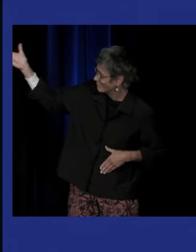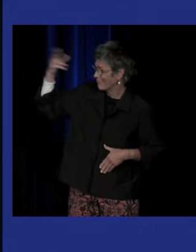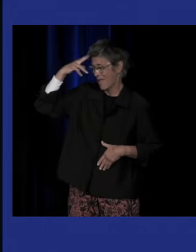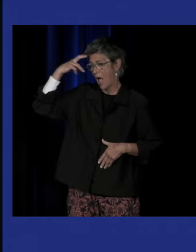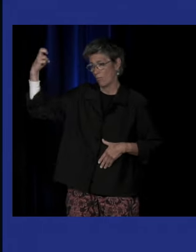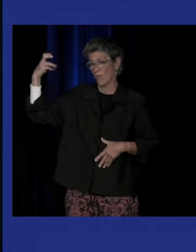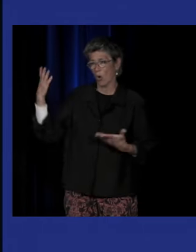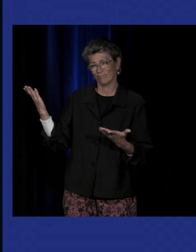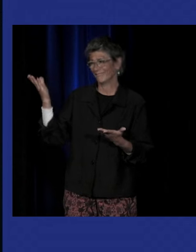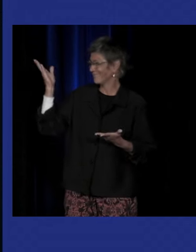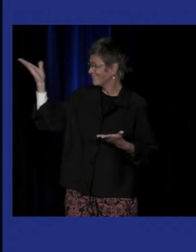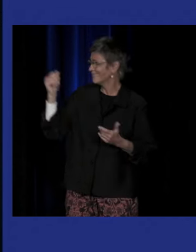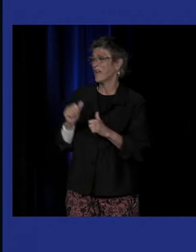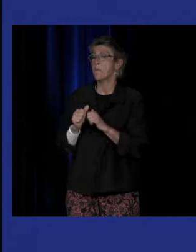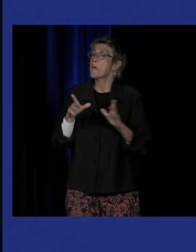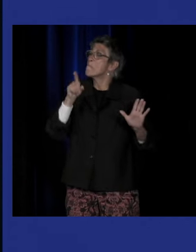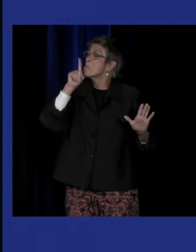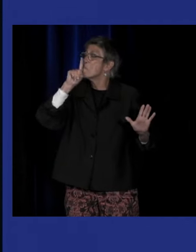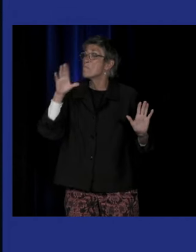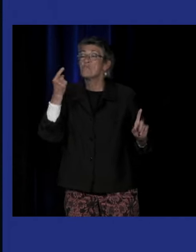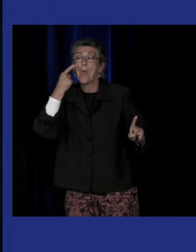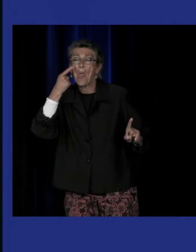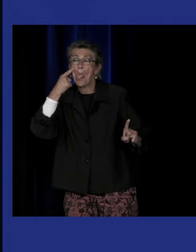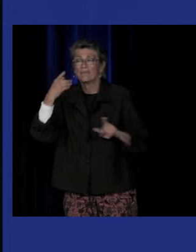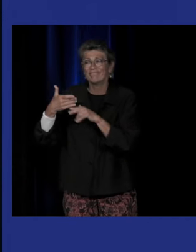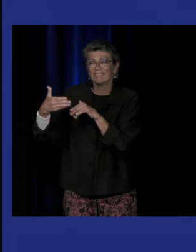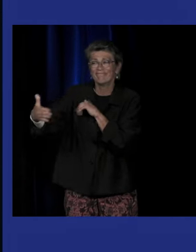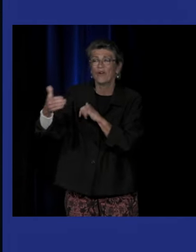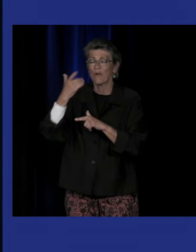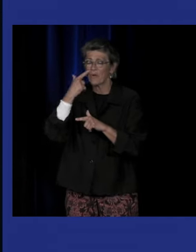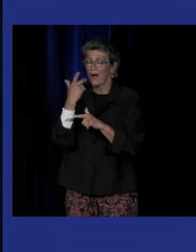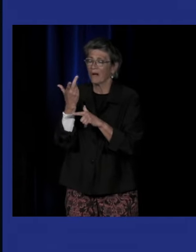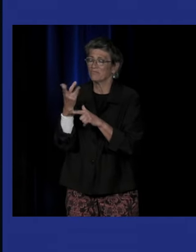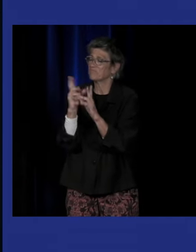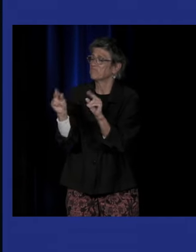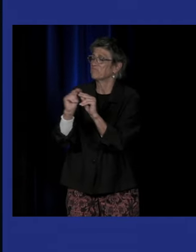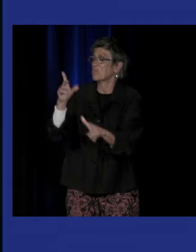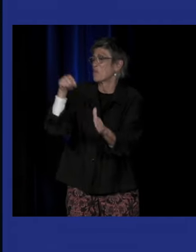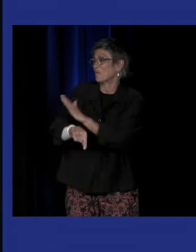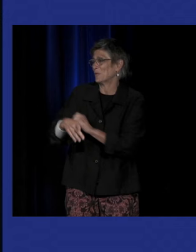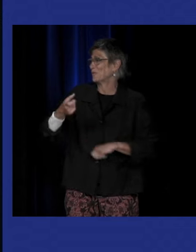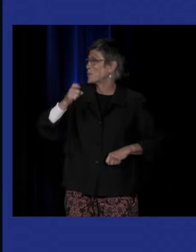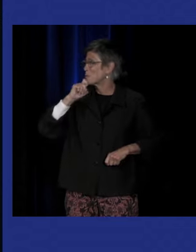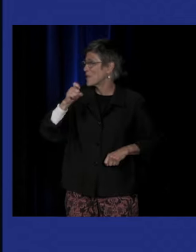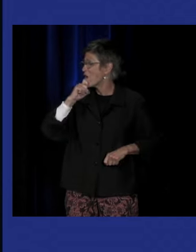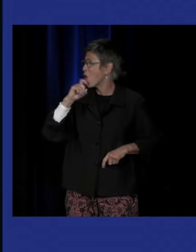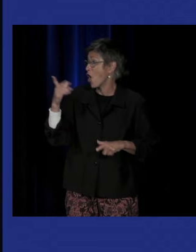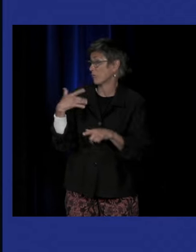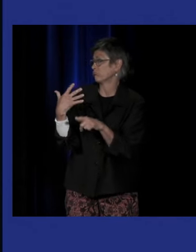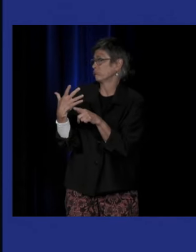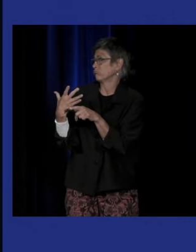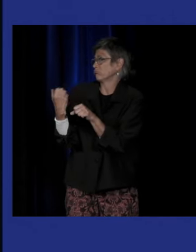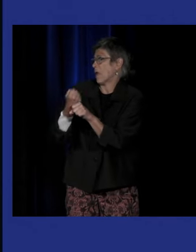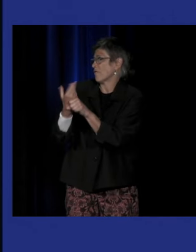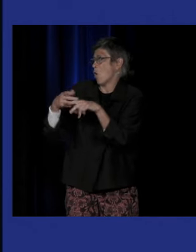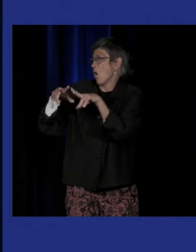notre science. Mais on ne va rien dire pour l'instant, puisqu'on aura l'occasion de revenir plus longuement justement sur le travail d